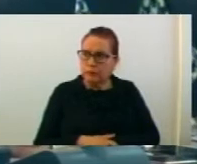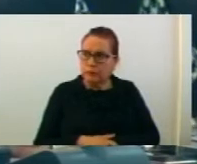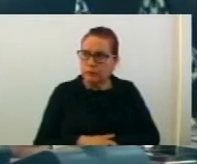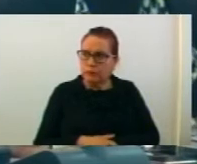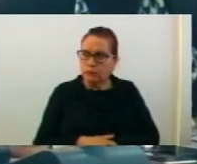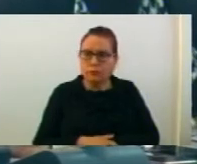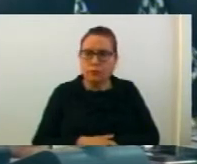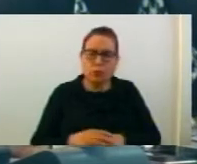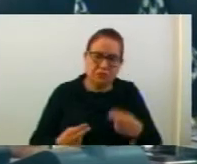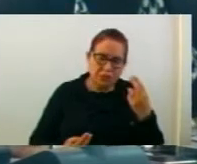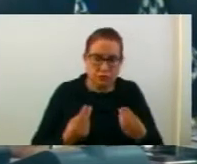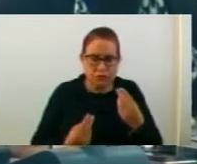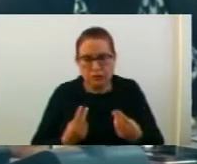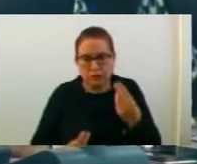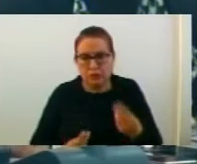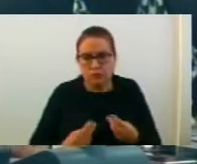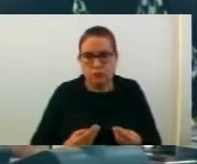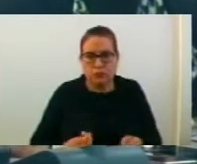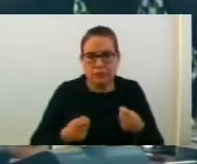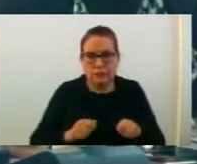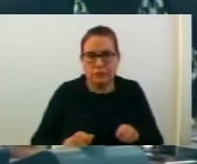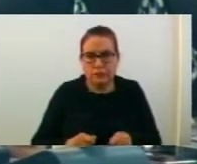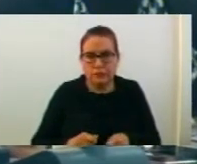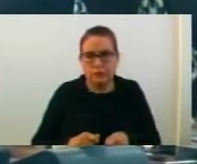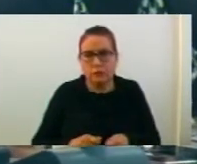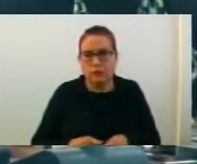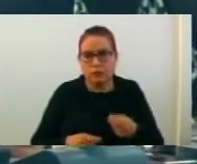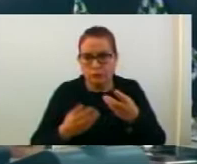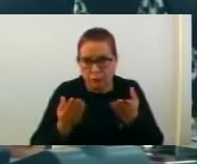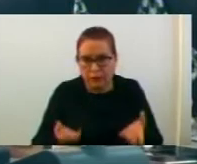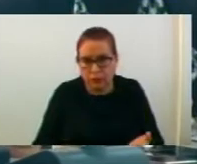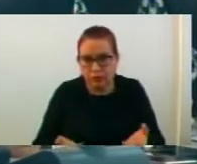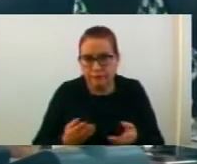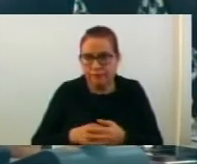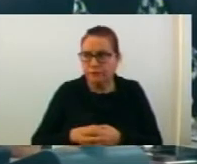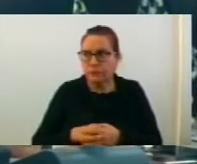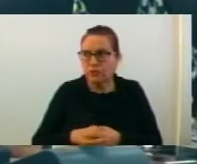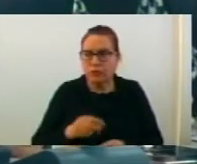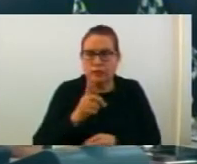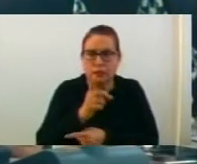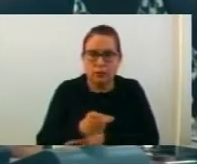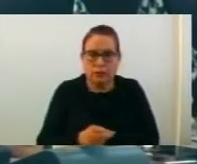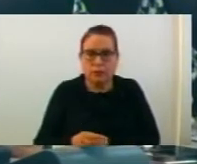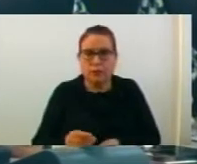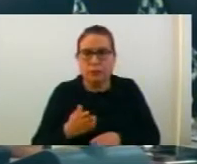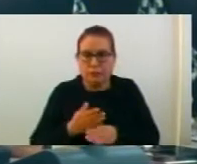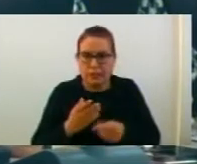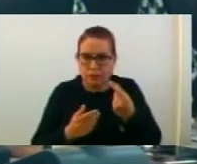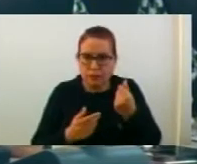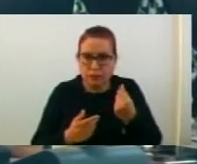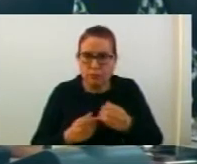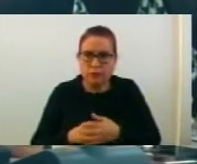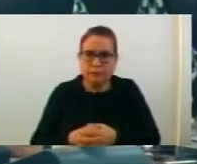По обедмата расправа, Комисијата донесе заклучок, со кој на Советот му предлага, да донесе одлука за доделување парична